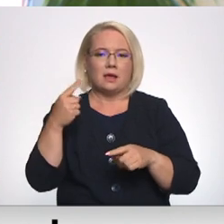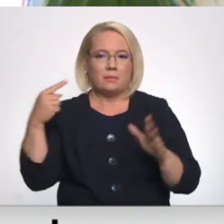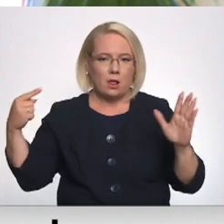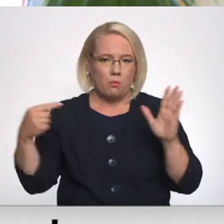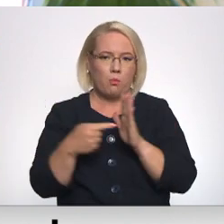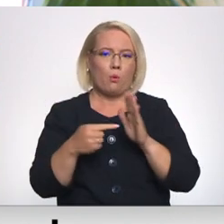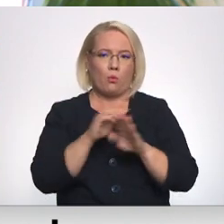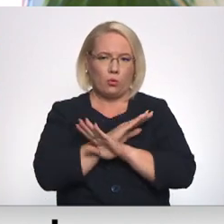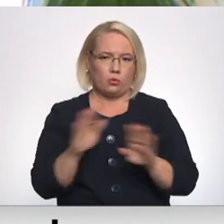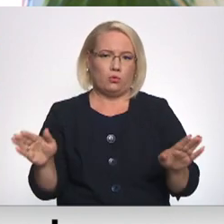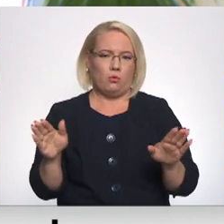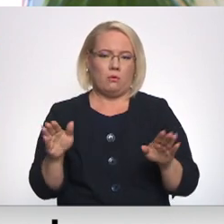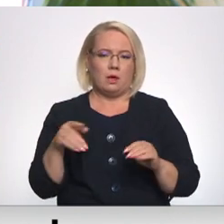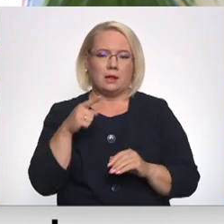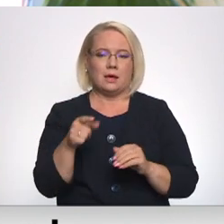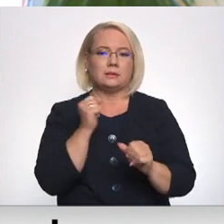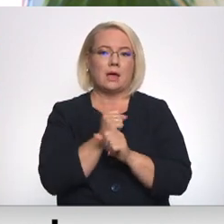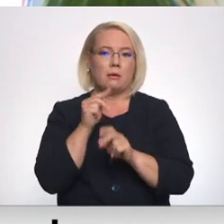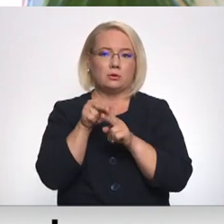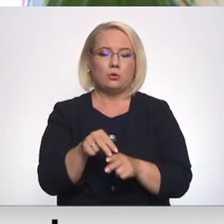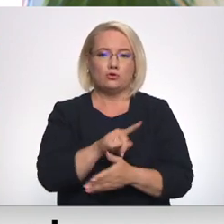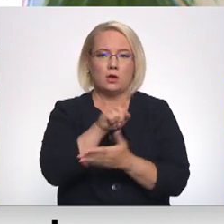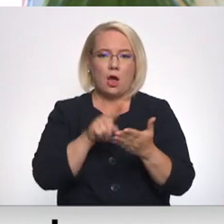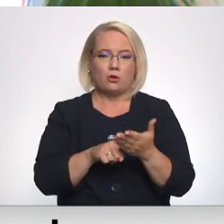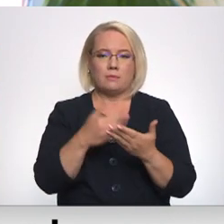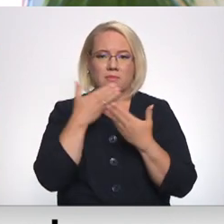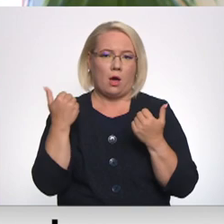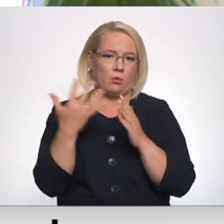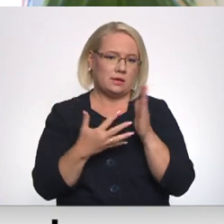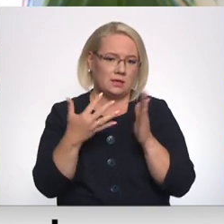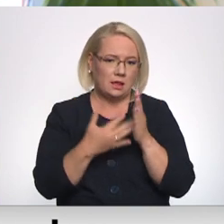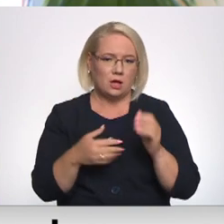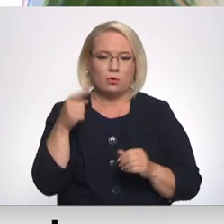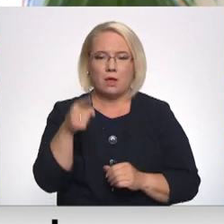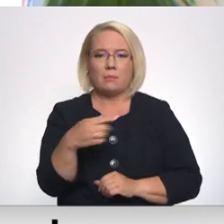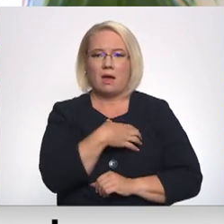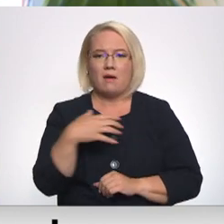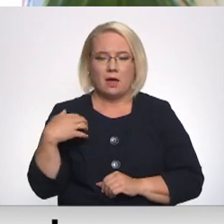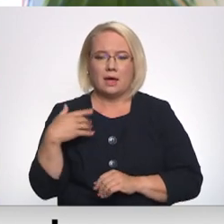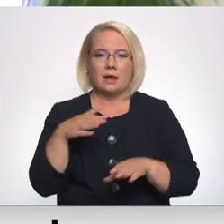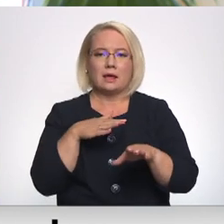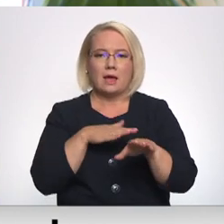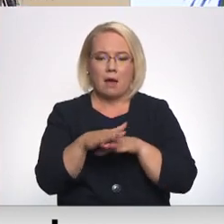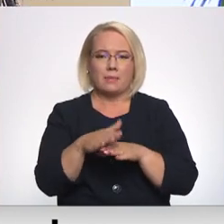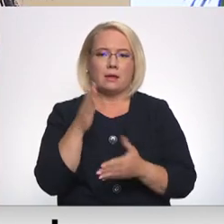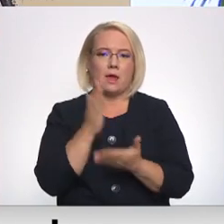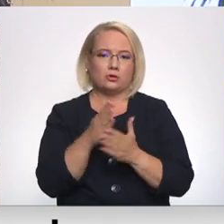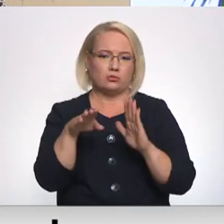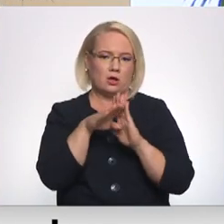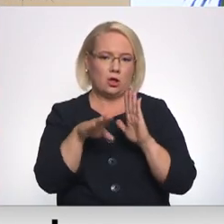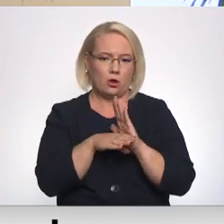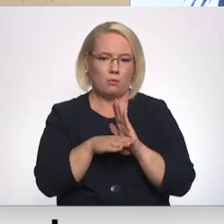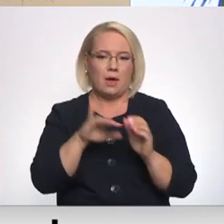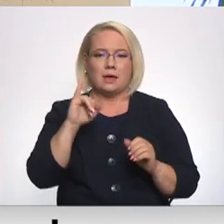punktu tam, ka šīs darbas lūdži jautājums netiek risināts, un tam, ka valdība ir jāpild spēkā esošu likumi. Ja